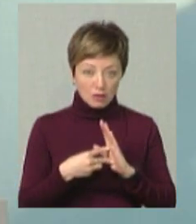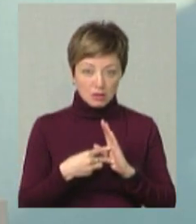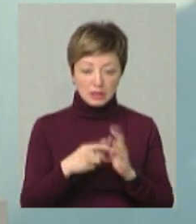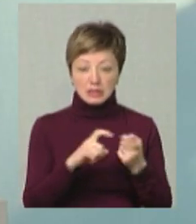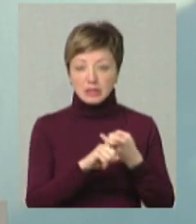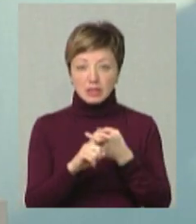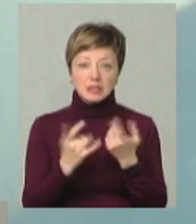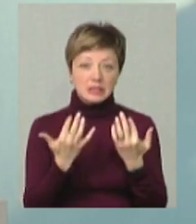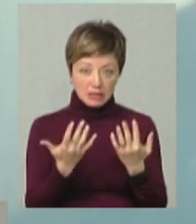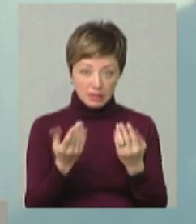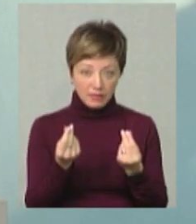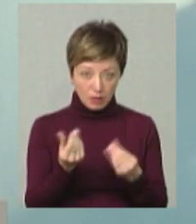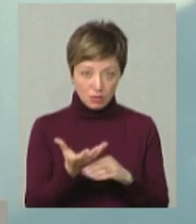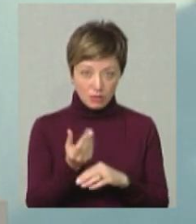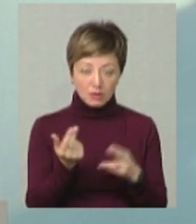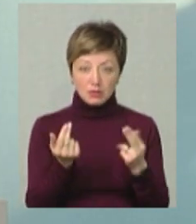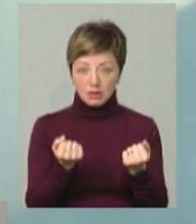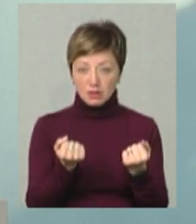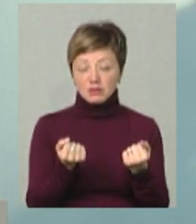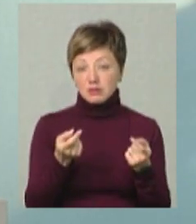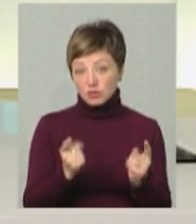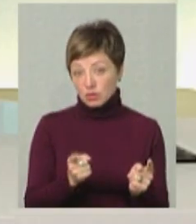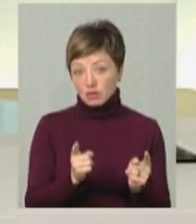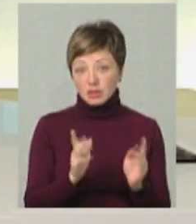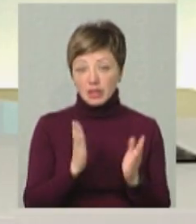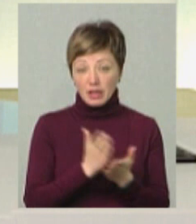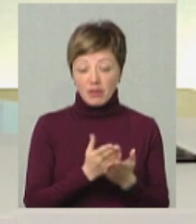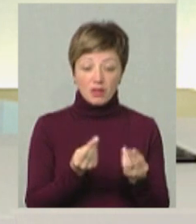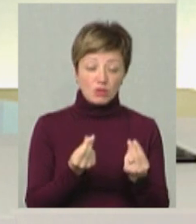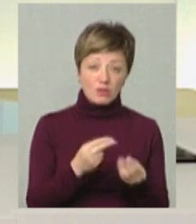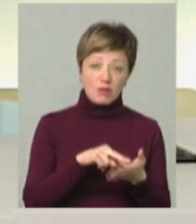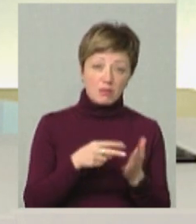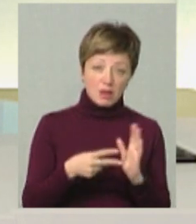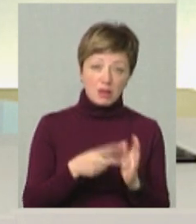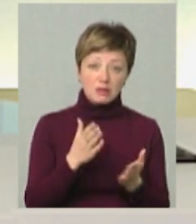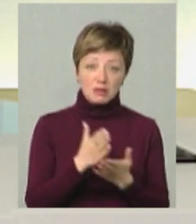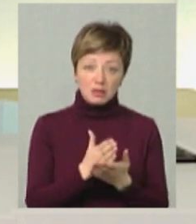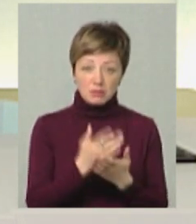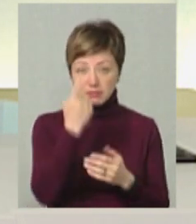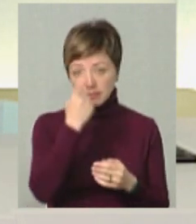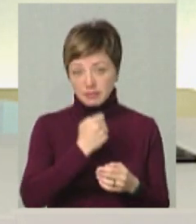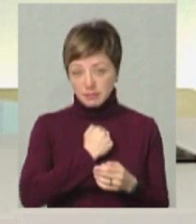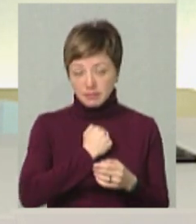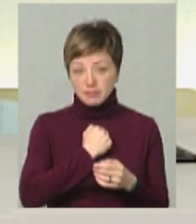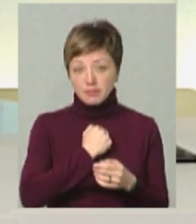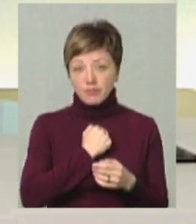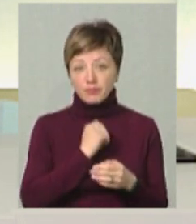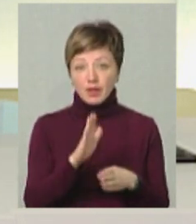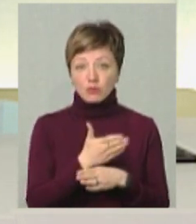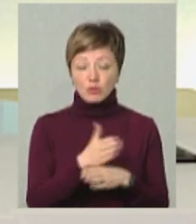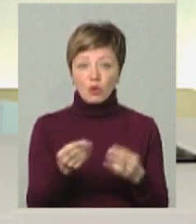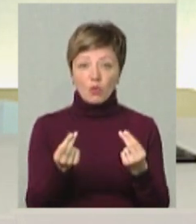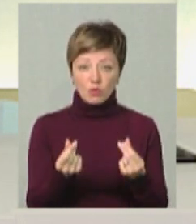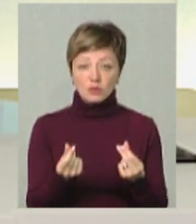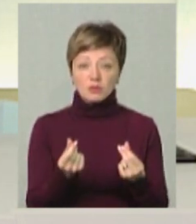Залежно від того, скільки є фінансування? Звичайно, є фінансування, є план фінансування, який доведений нам, розпорядників